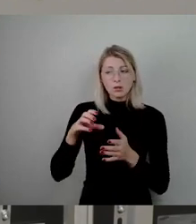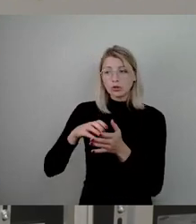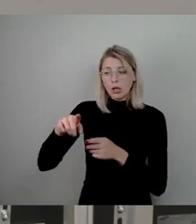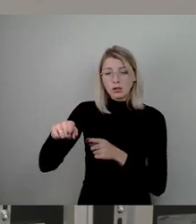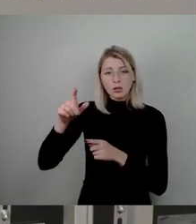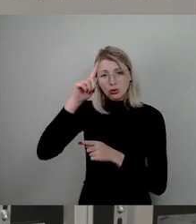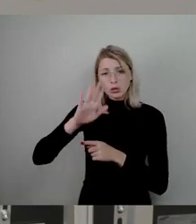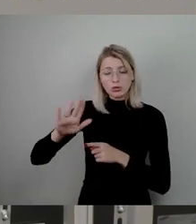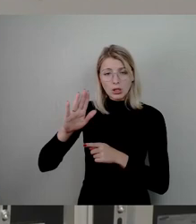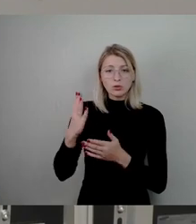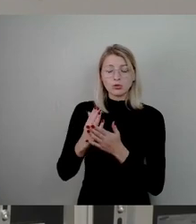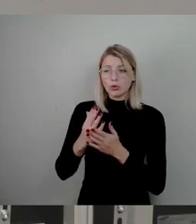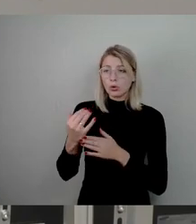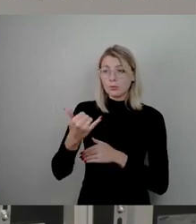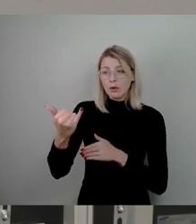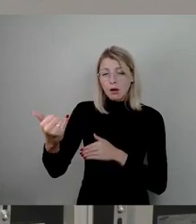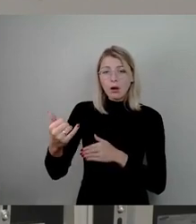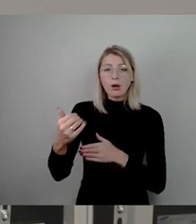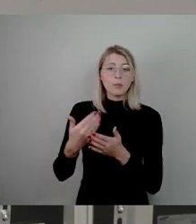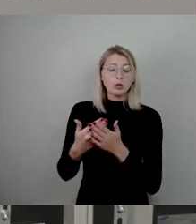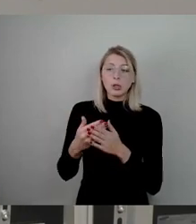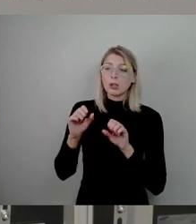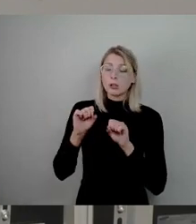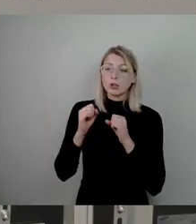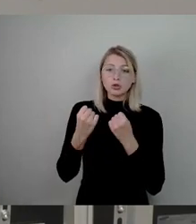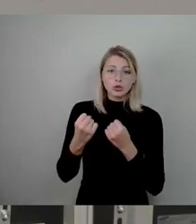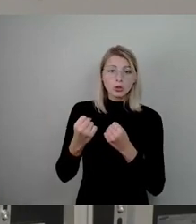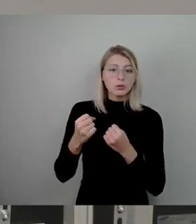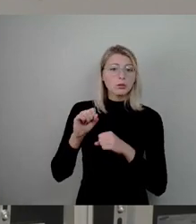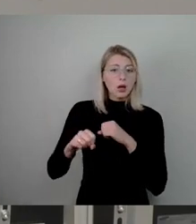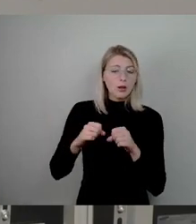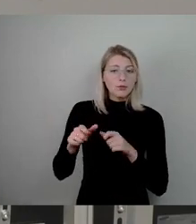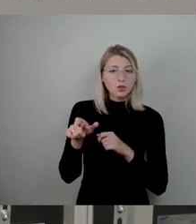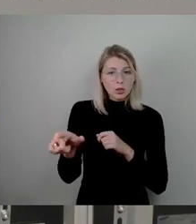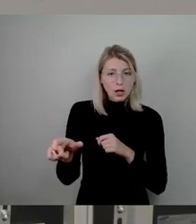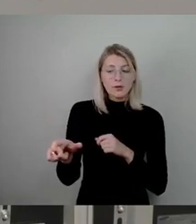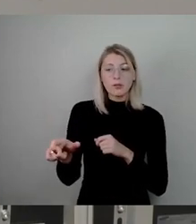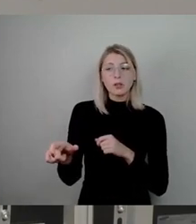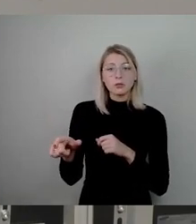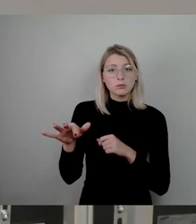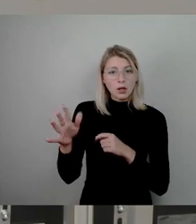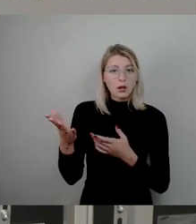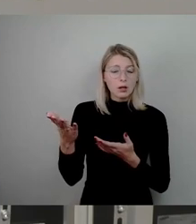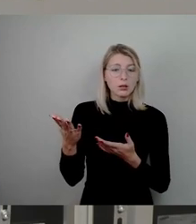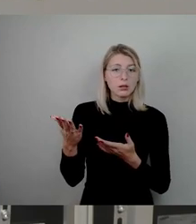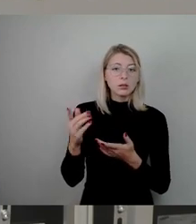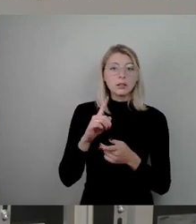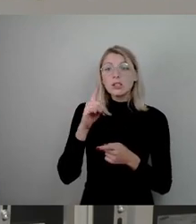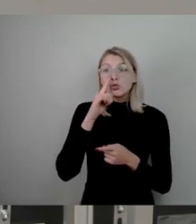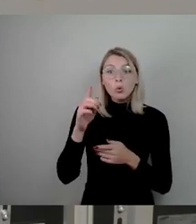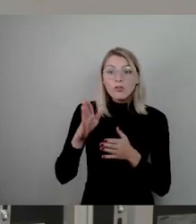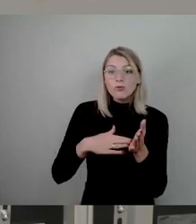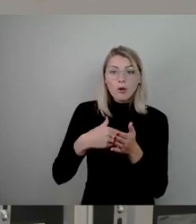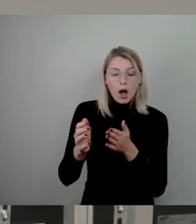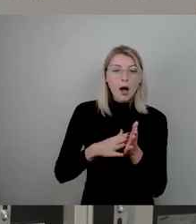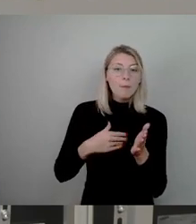das Instrument von sogenannten geschützten Radfahrstreifen auch gibt, sprich Radfahrstreifen, die eben nicht nur aus Farbe bestehen, sondern wo man